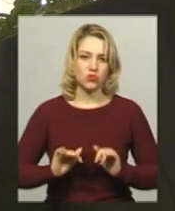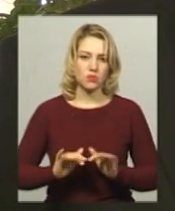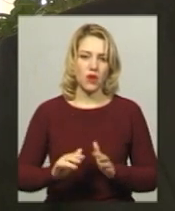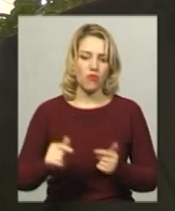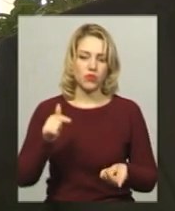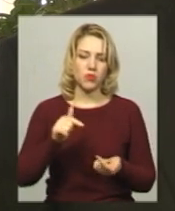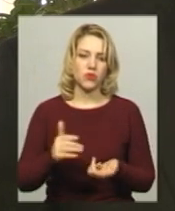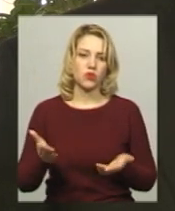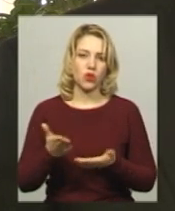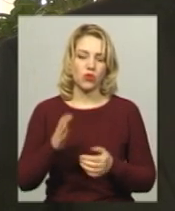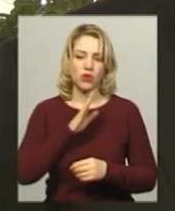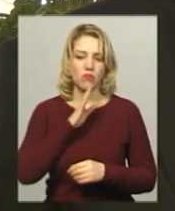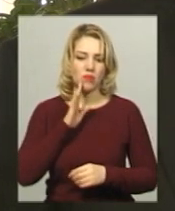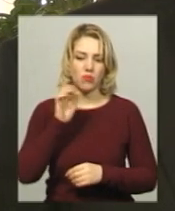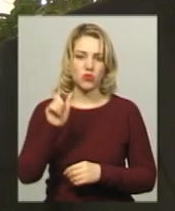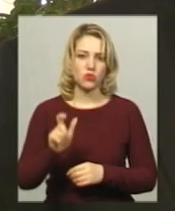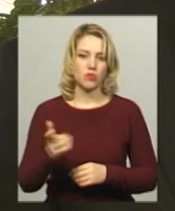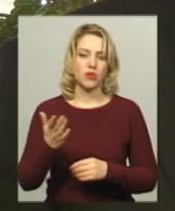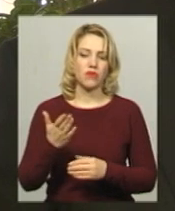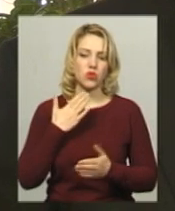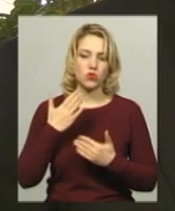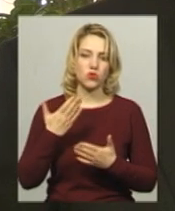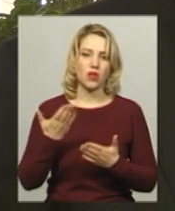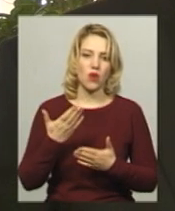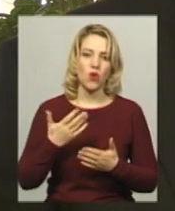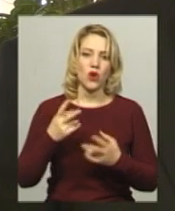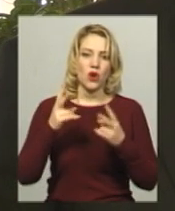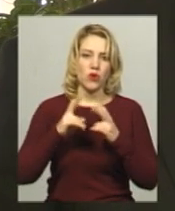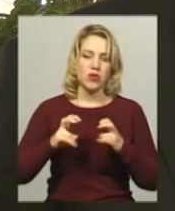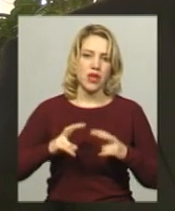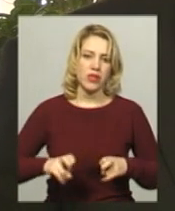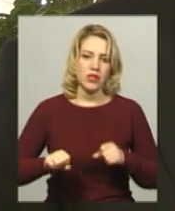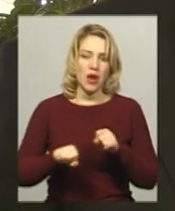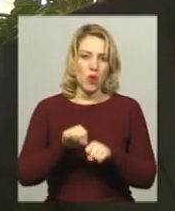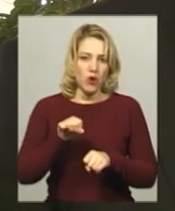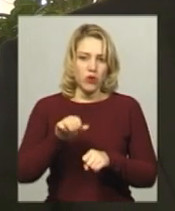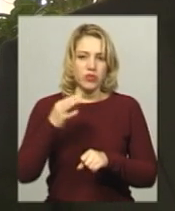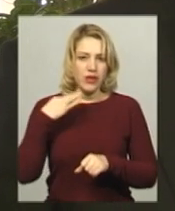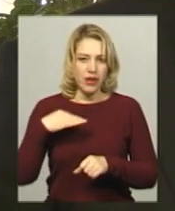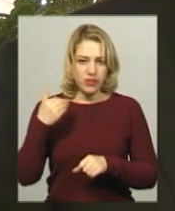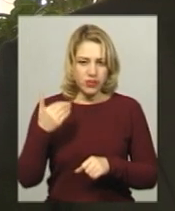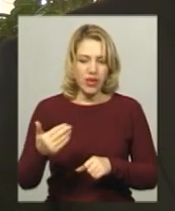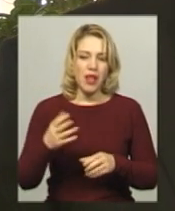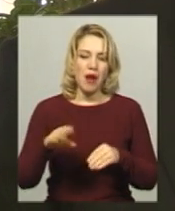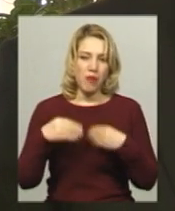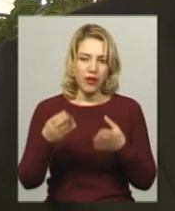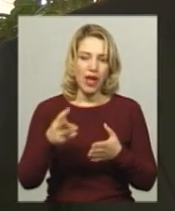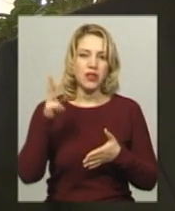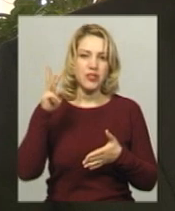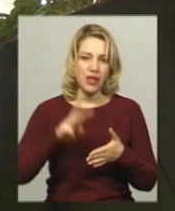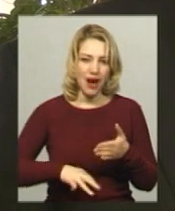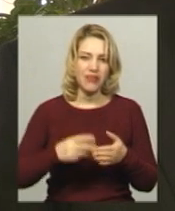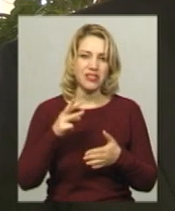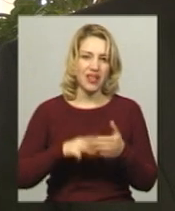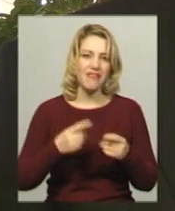до якої матір особи, відносно якої розглядалося адміністративне правопорушення, відносно якої було складено протокол, було винесено штраф. Даний штраф було